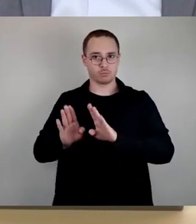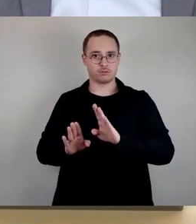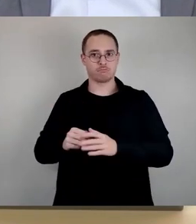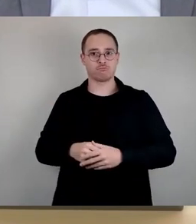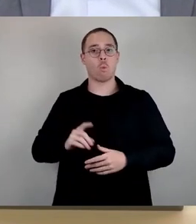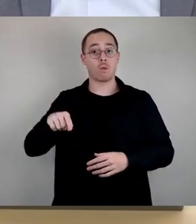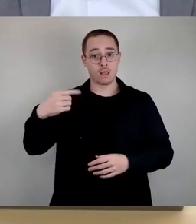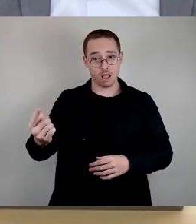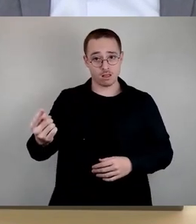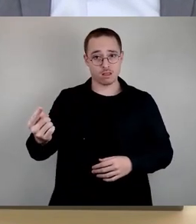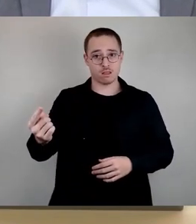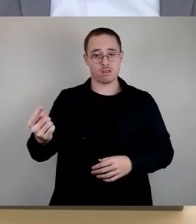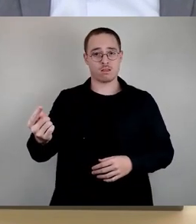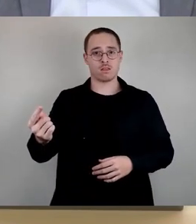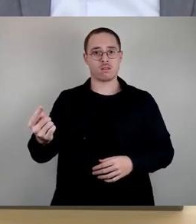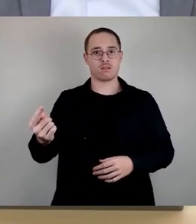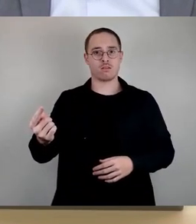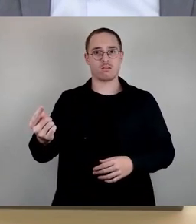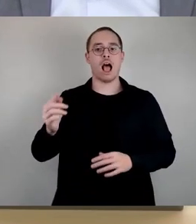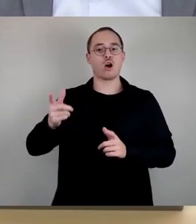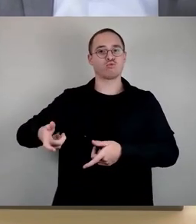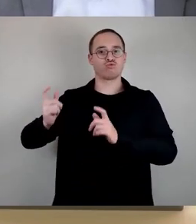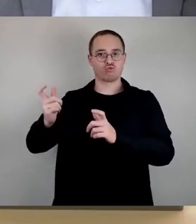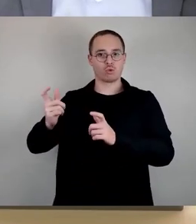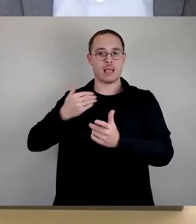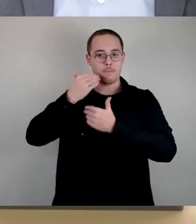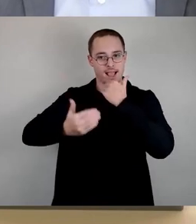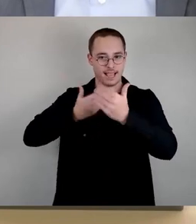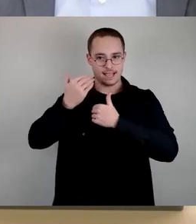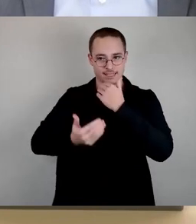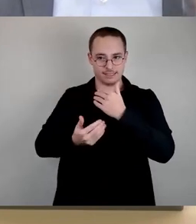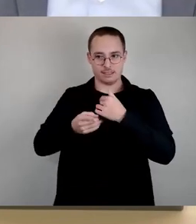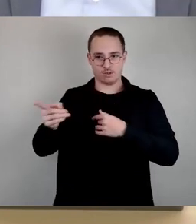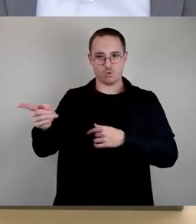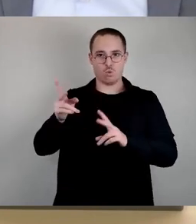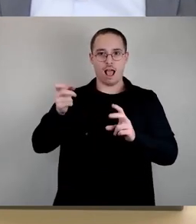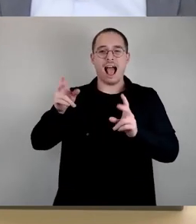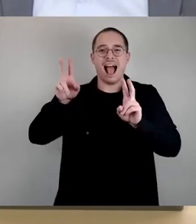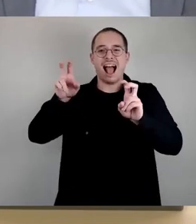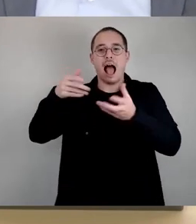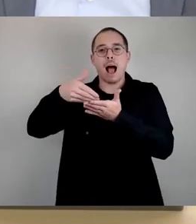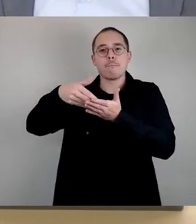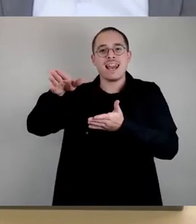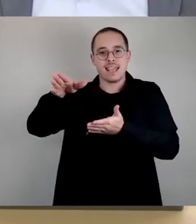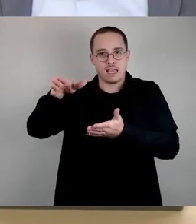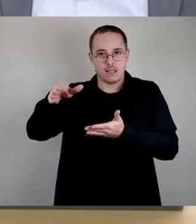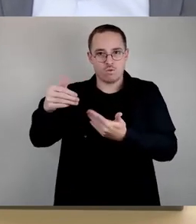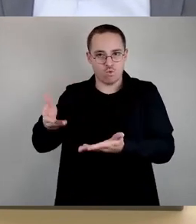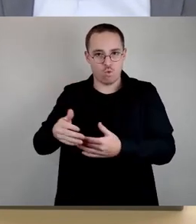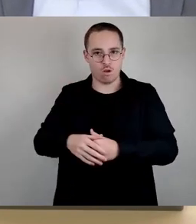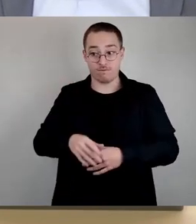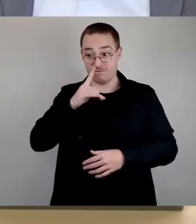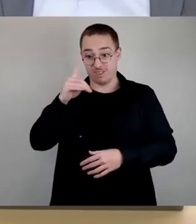ist ein federführender Ausschussbericht, der ist ablehnend. Also wer zustimmt, lehnt die